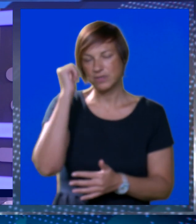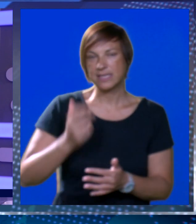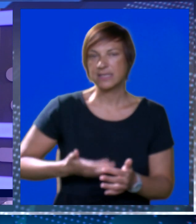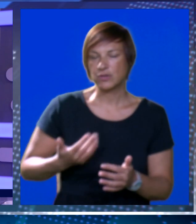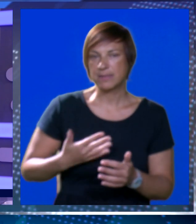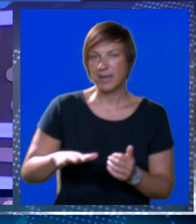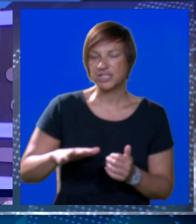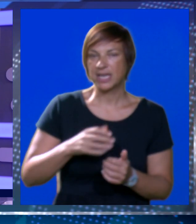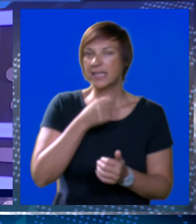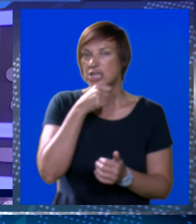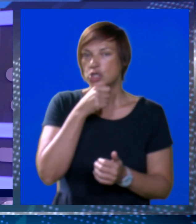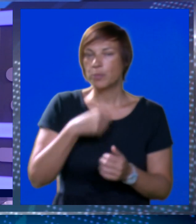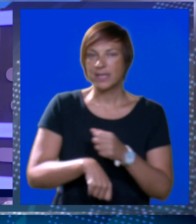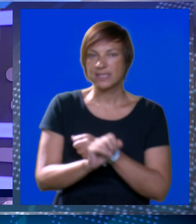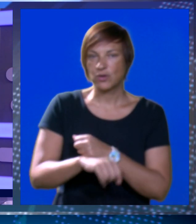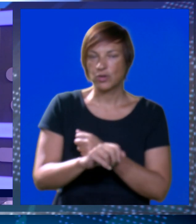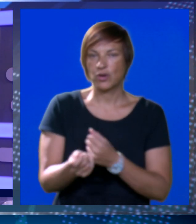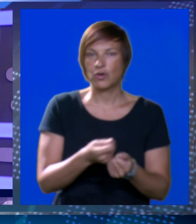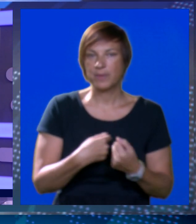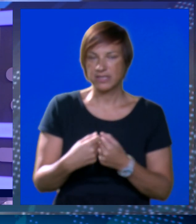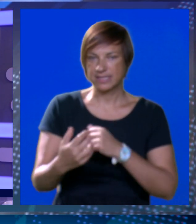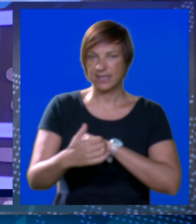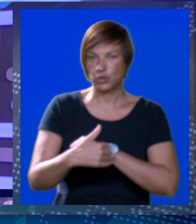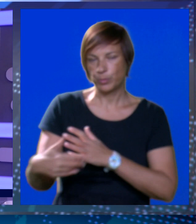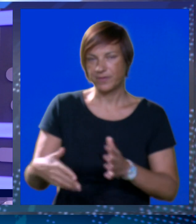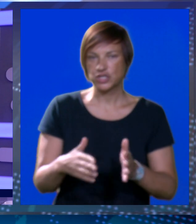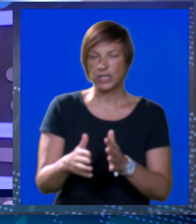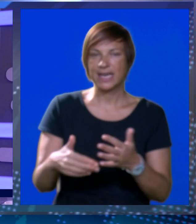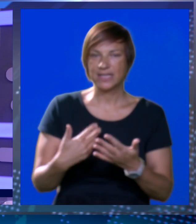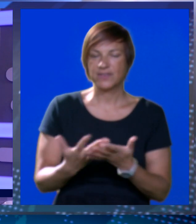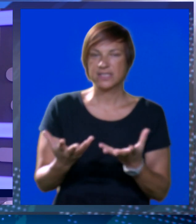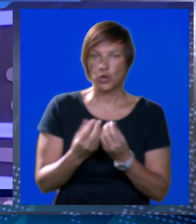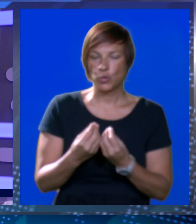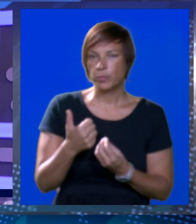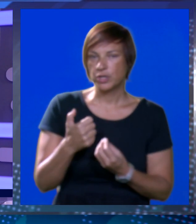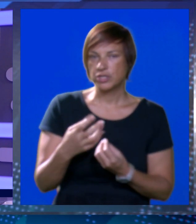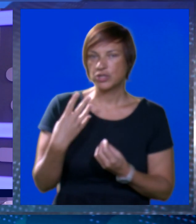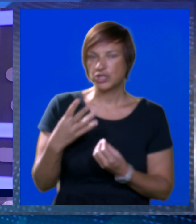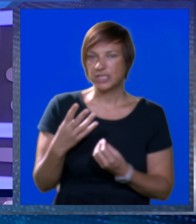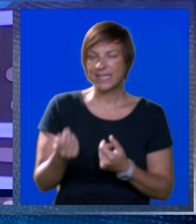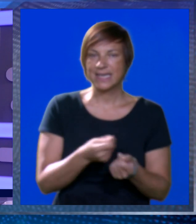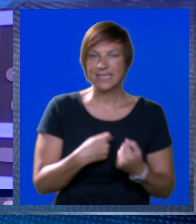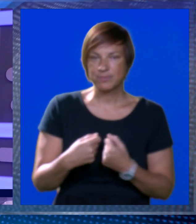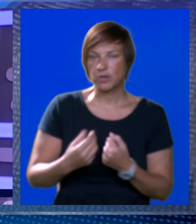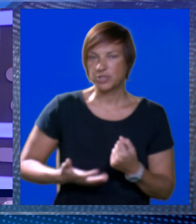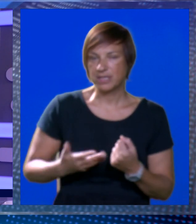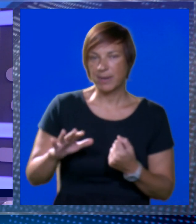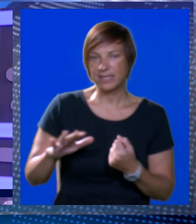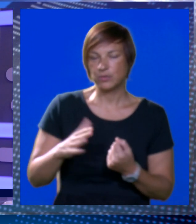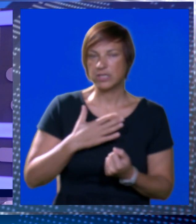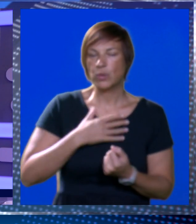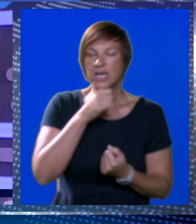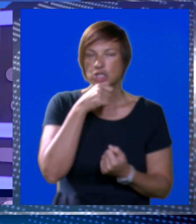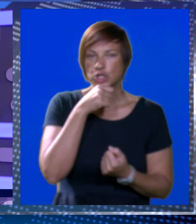sezonu za mlađe kategorije županijskog nogometnog saveza Dubrovačko-Noretvanskog. Ukupno 114 momčadi mlađih